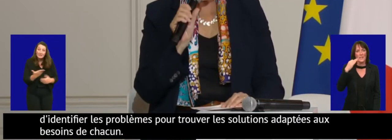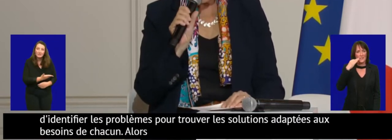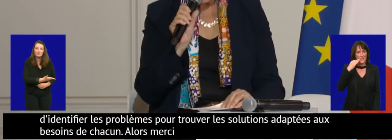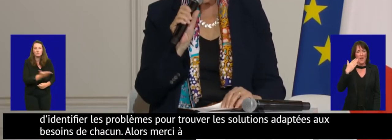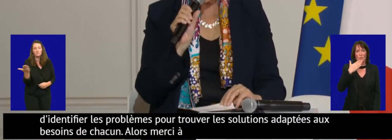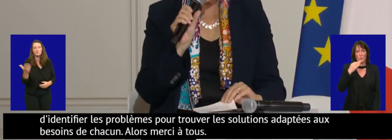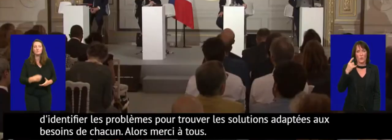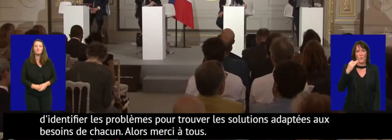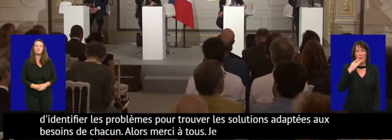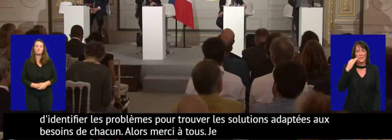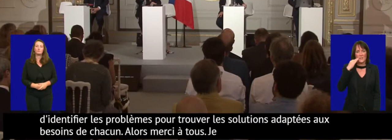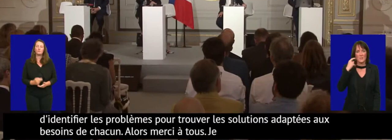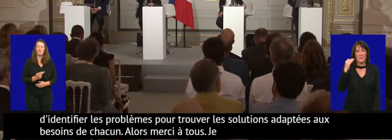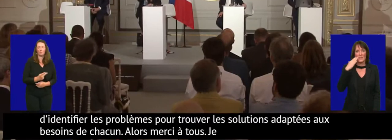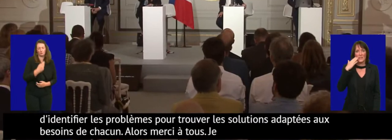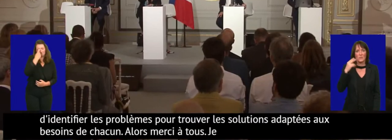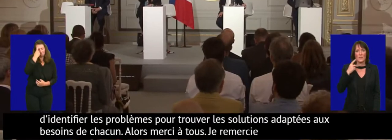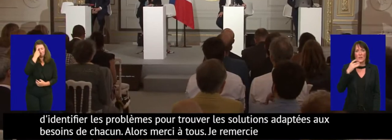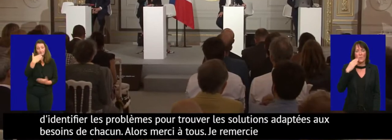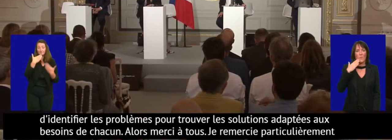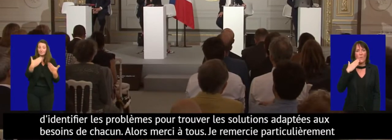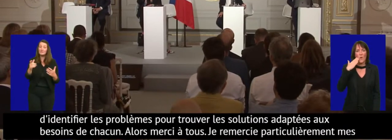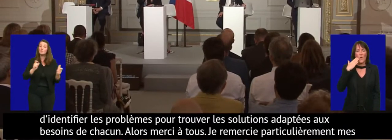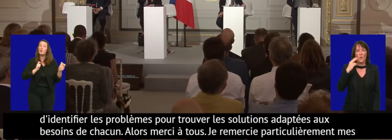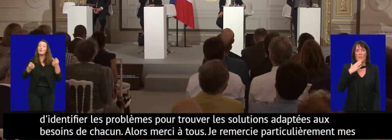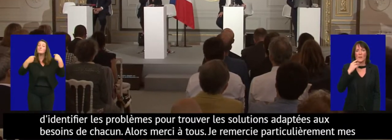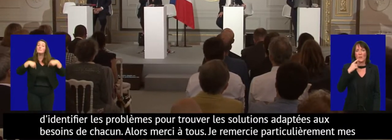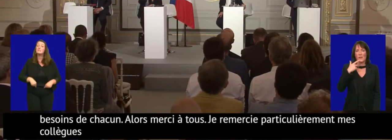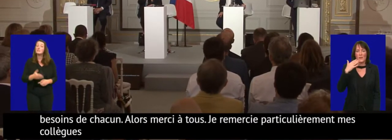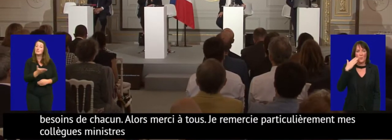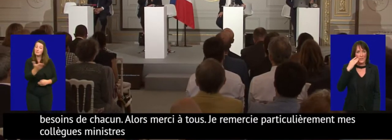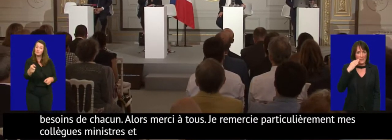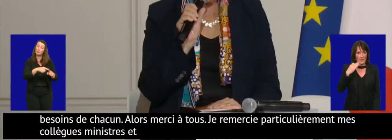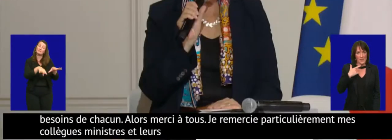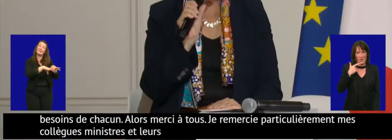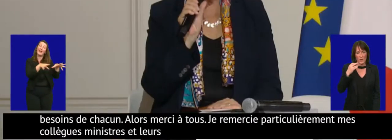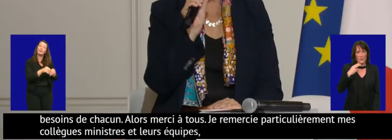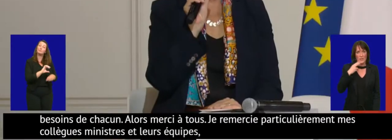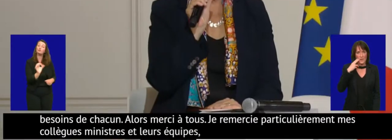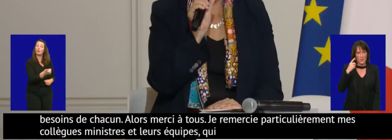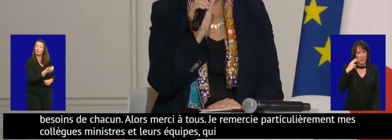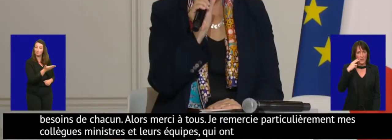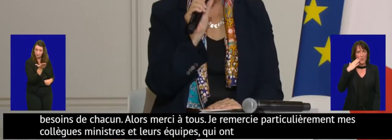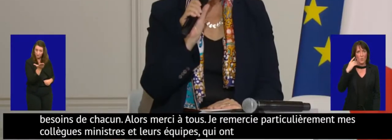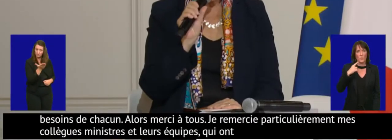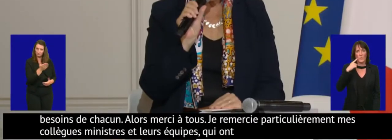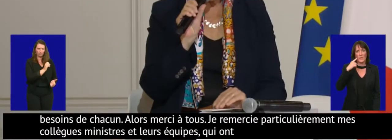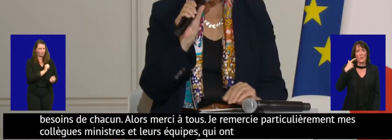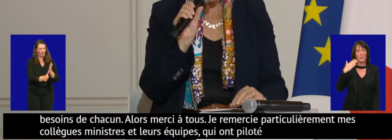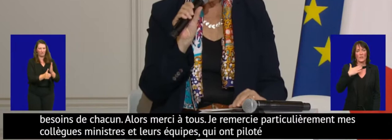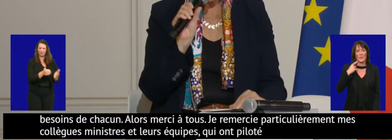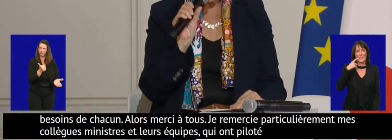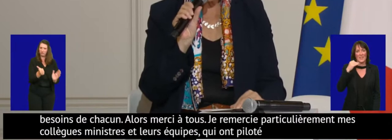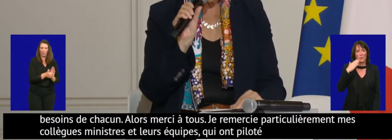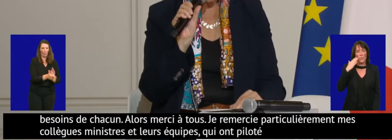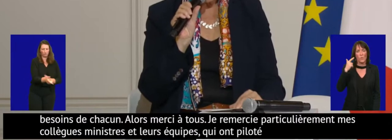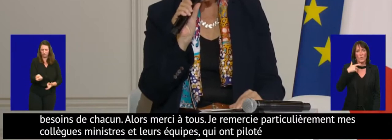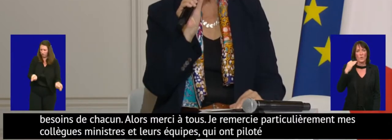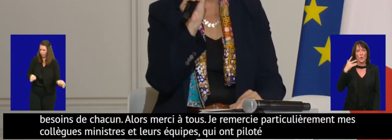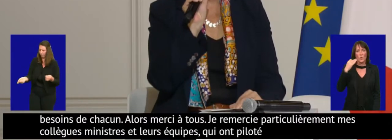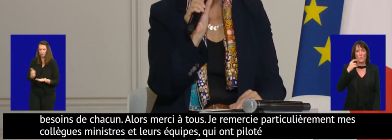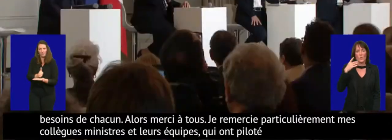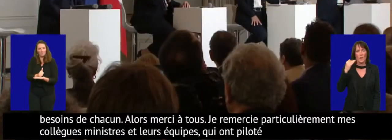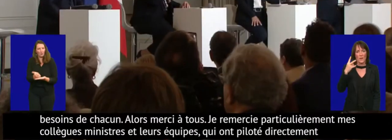Je remercie particulièrement mes collègues ministres et leurs équipes qui ont piloté directement plusieurs groupes de travail.